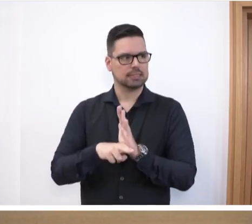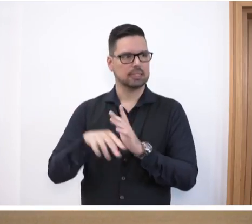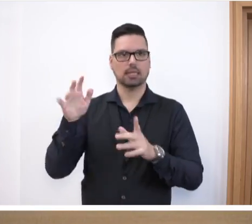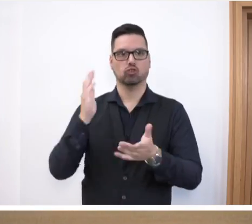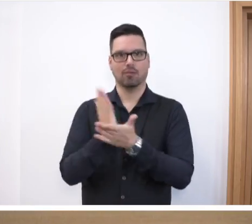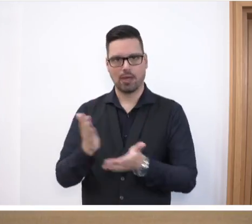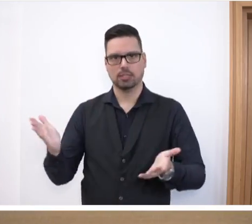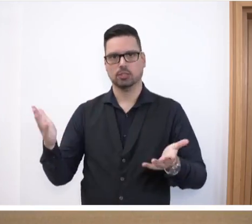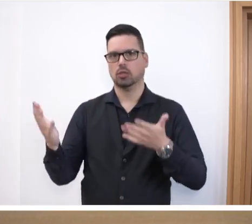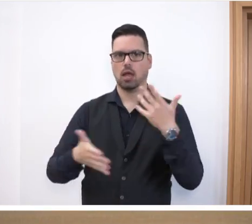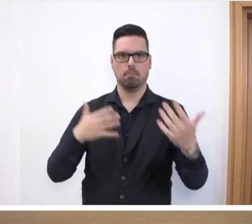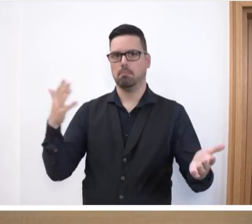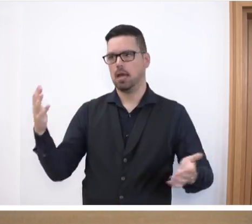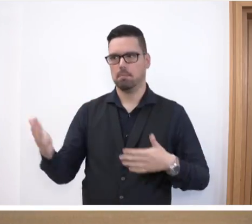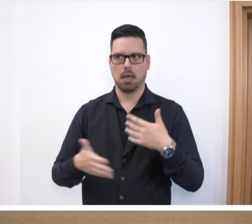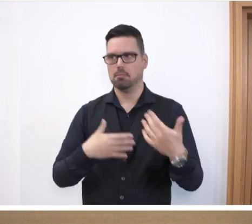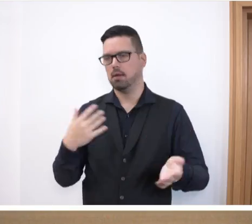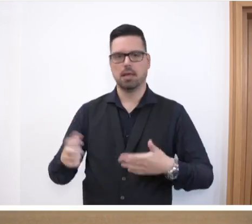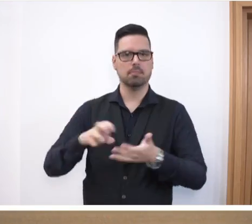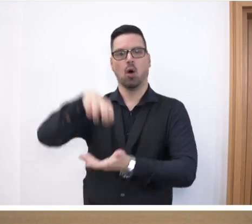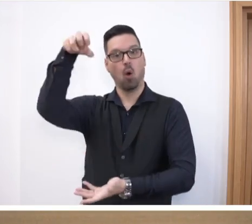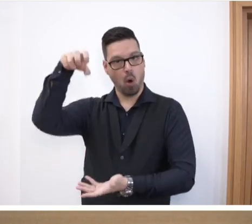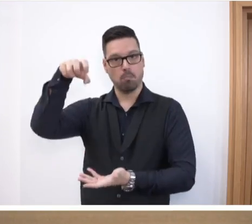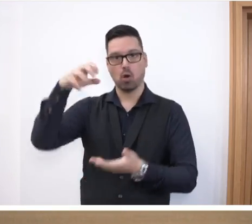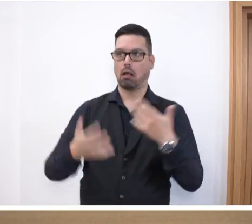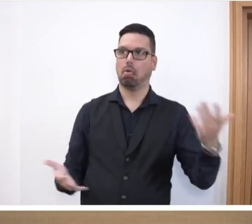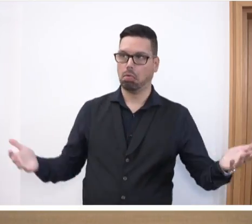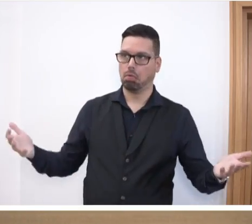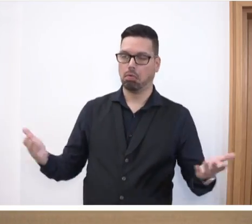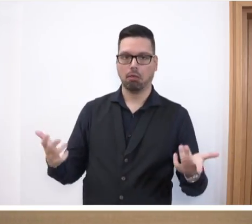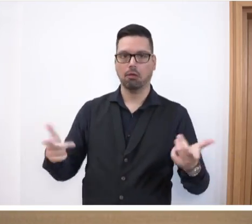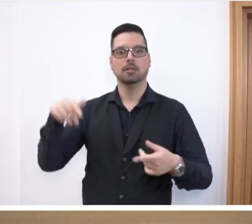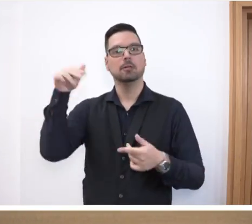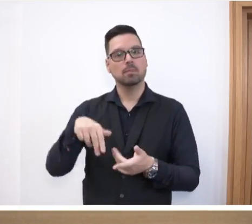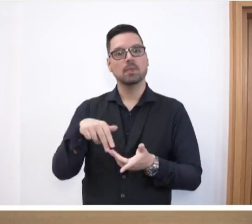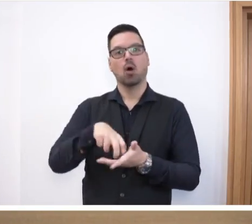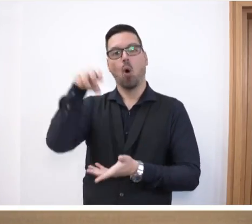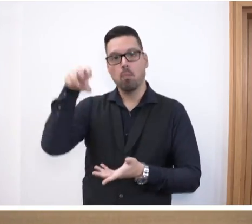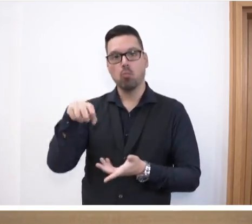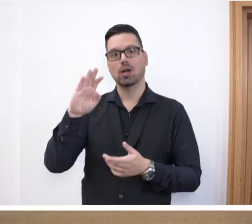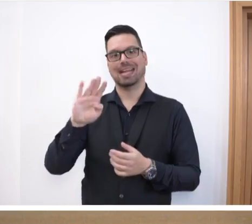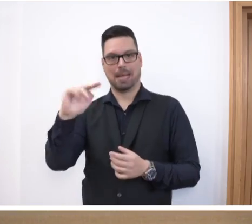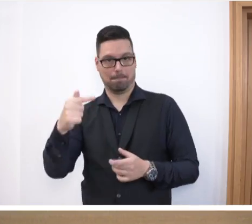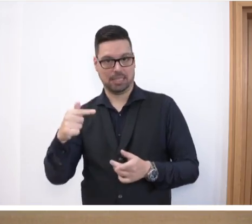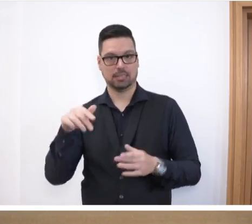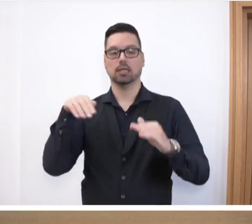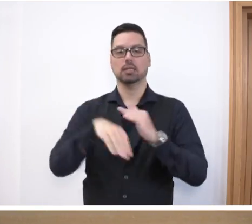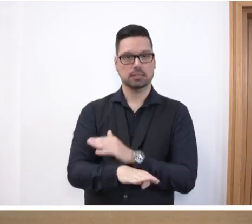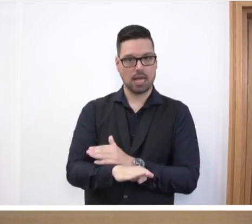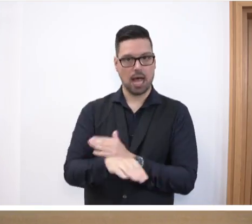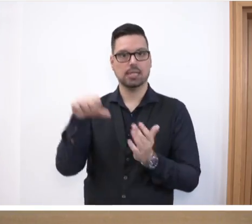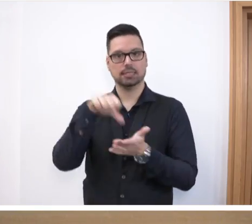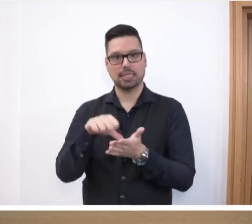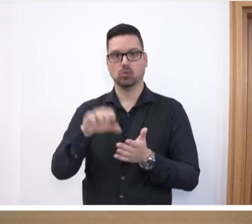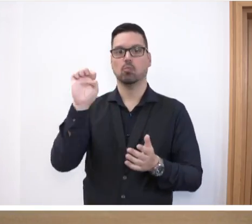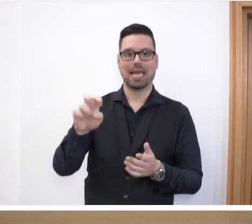das ist das Homburger Bitt-Talzentrum, ist auch ein Verein, ist auch ein e